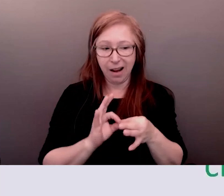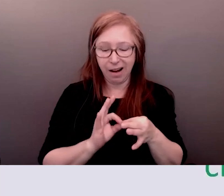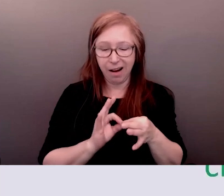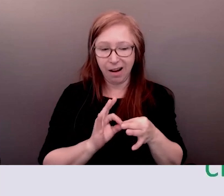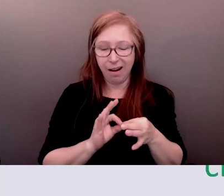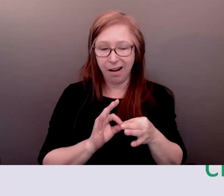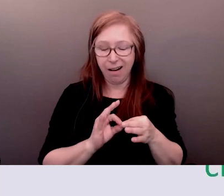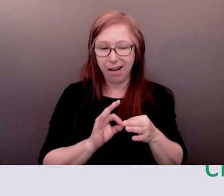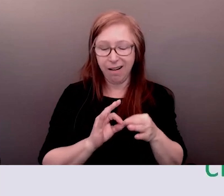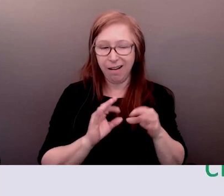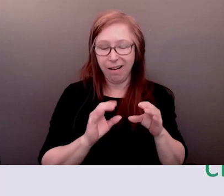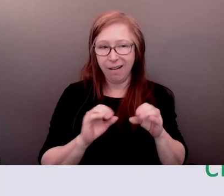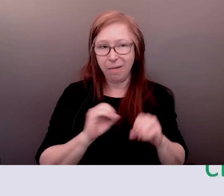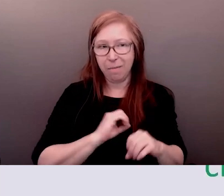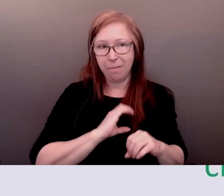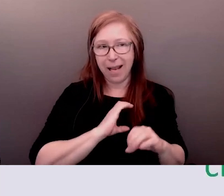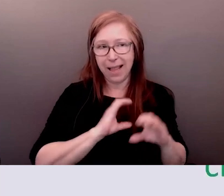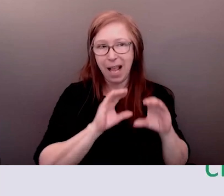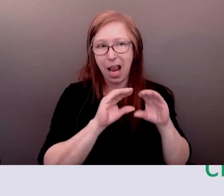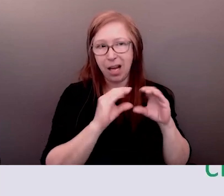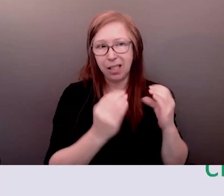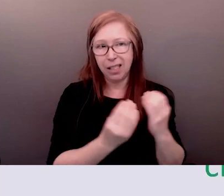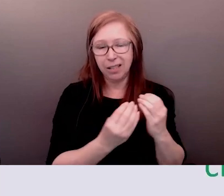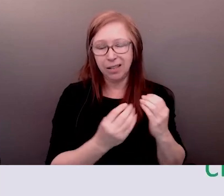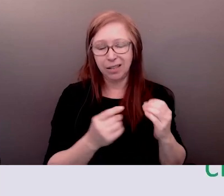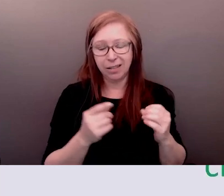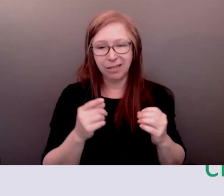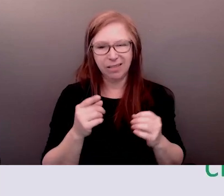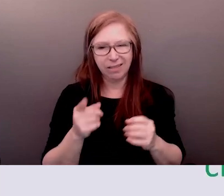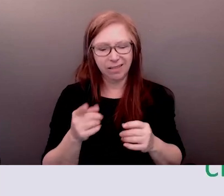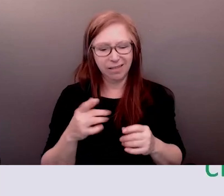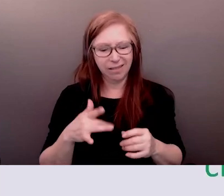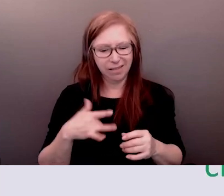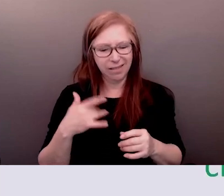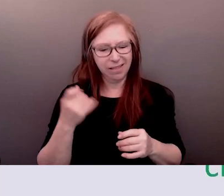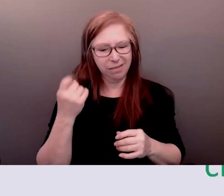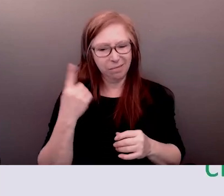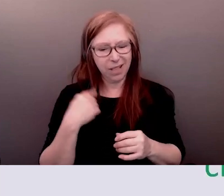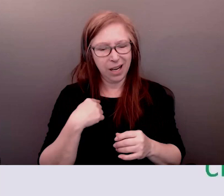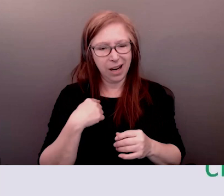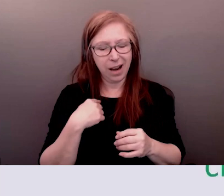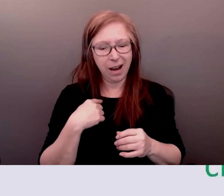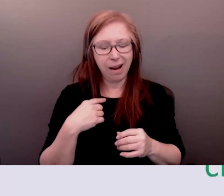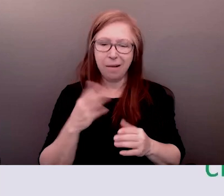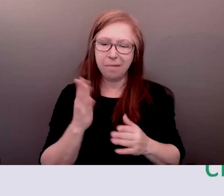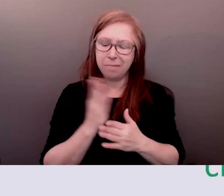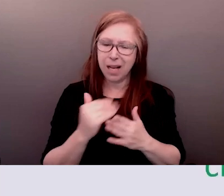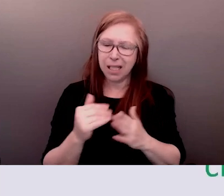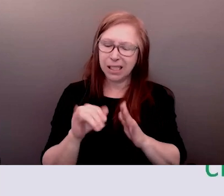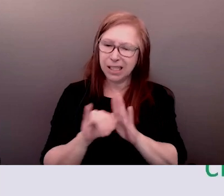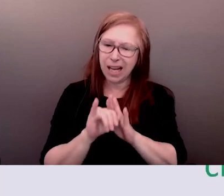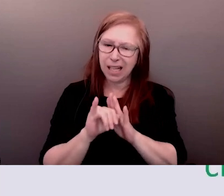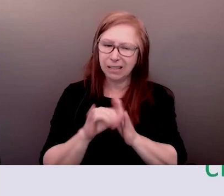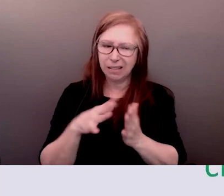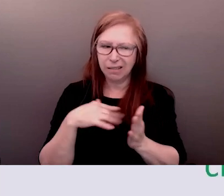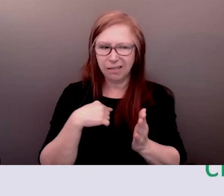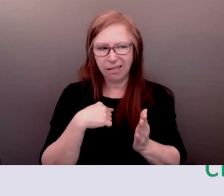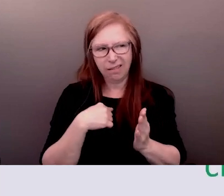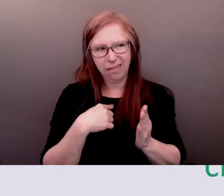c'est plutôt précissif comme déclaration pour moi je vis un chamboulement